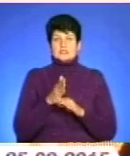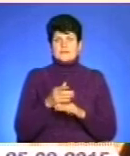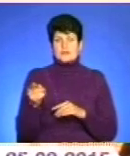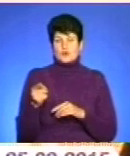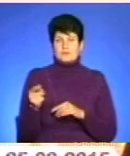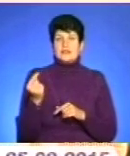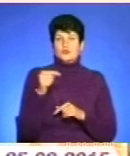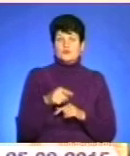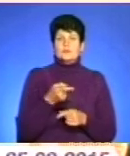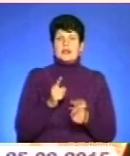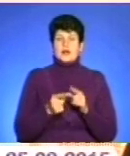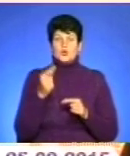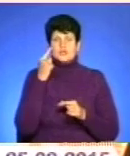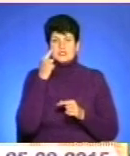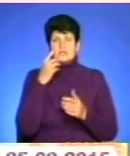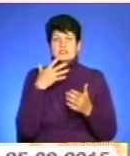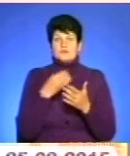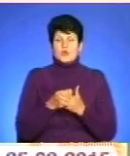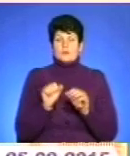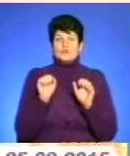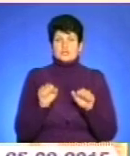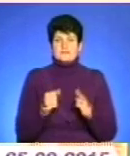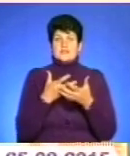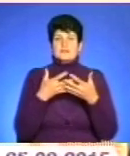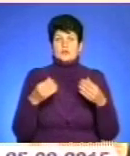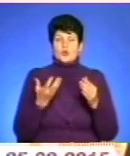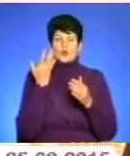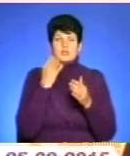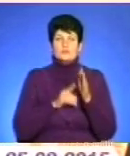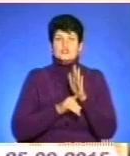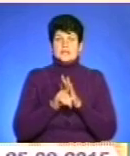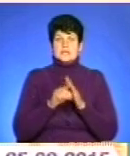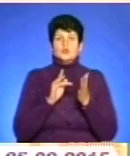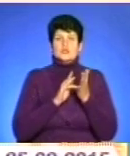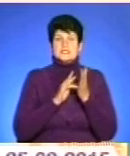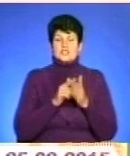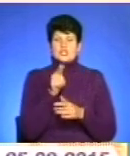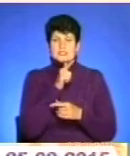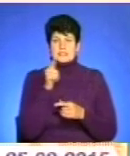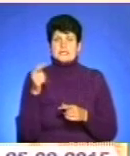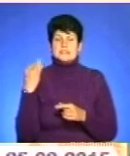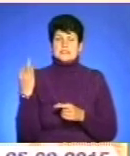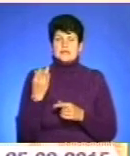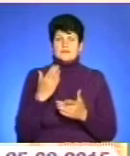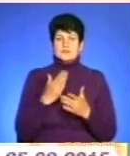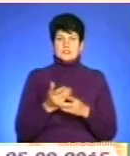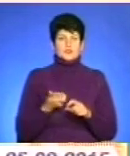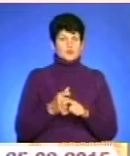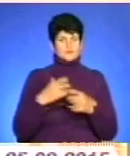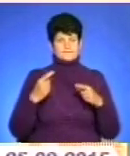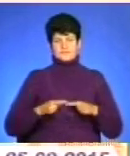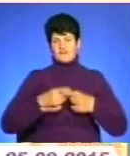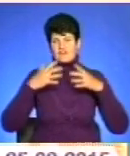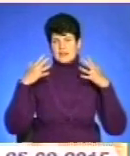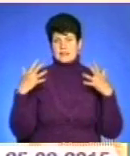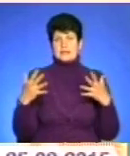реально оцінити свої можливості навесно, коли почнеться туристичний сезон. Цікавість до Тернопілля є надзвичайно великою. Це, в